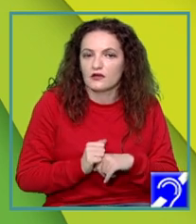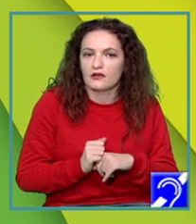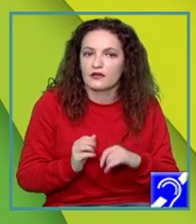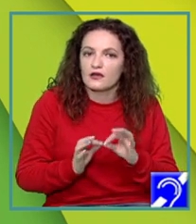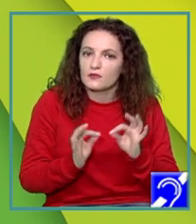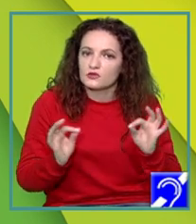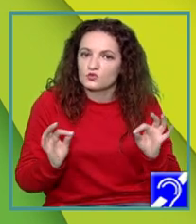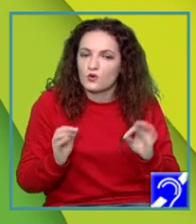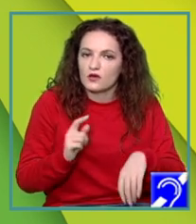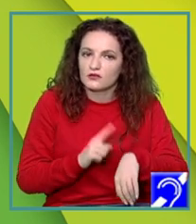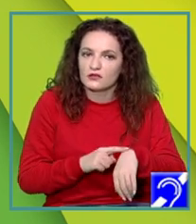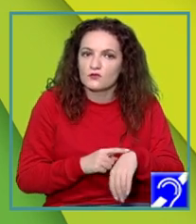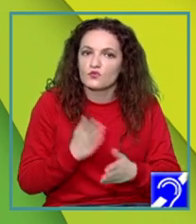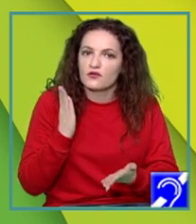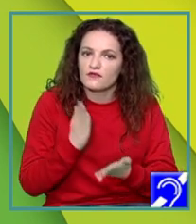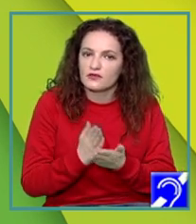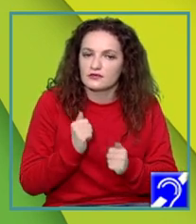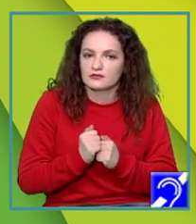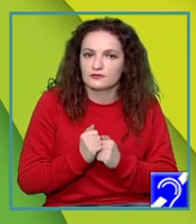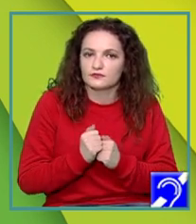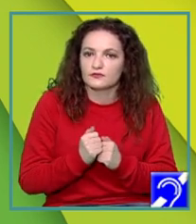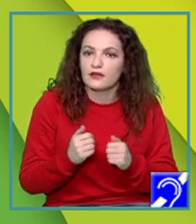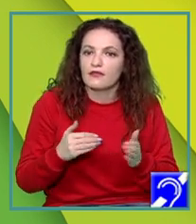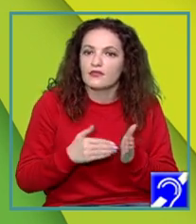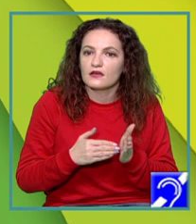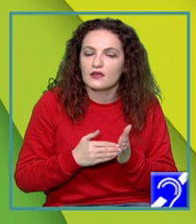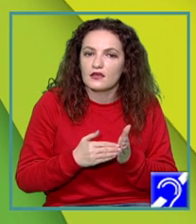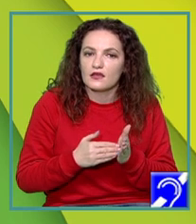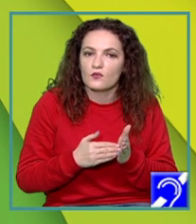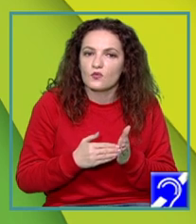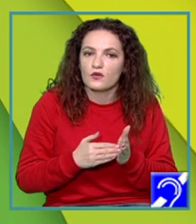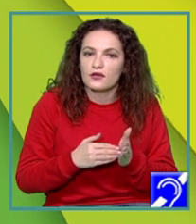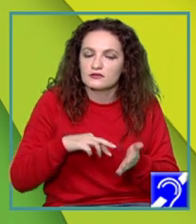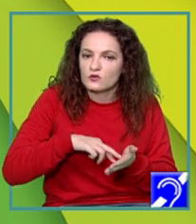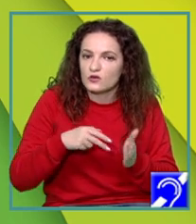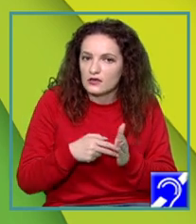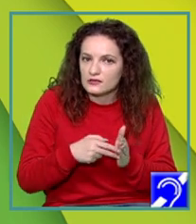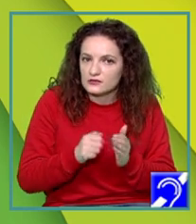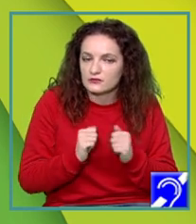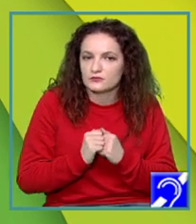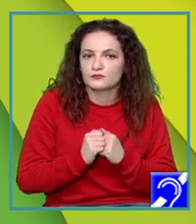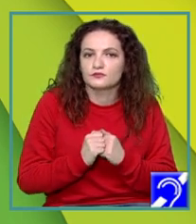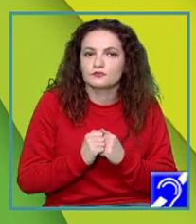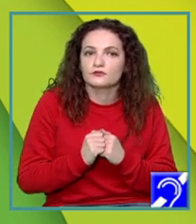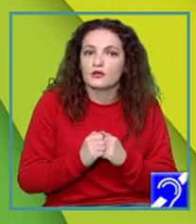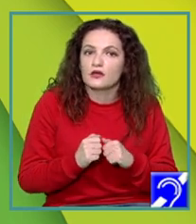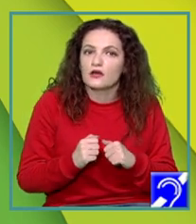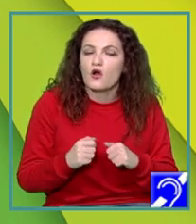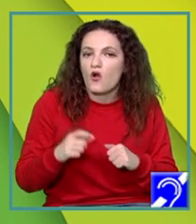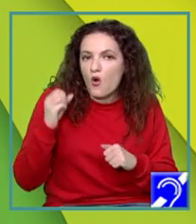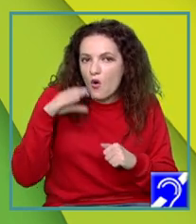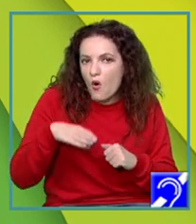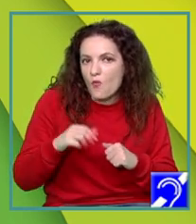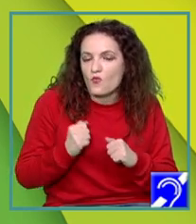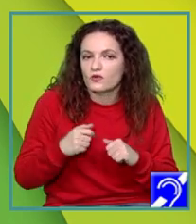precizie de mare, încât se pare că trebuiesc potrivite la câteva sute de ani. Însă, totuși, omului